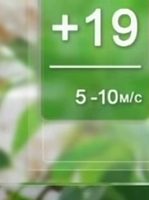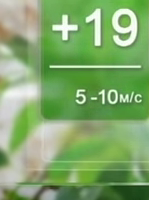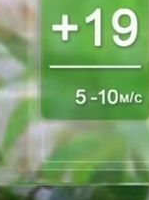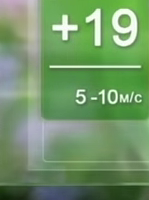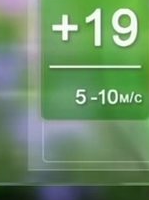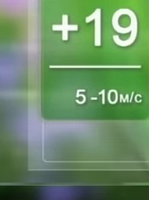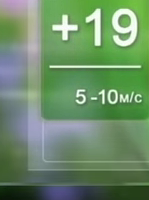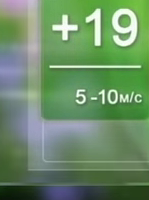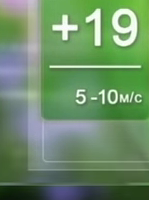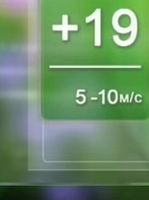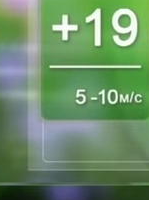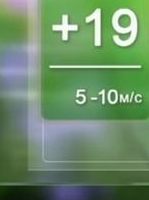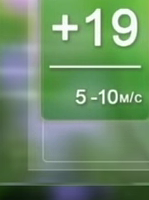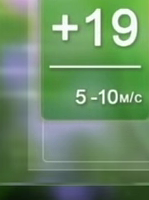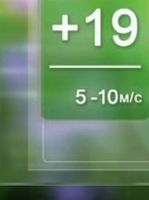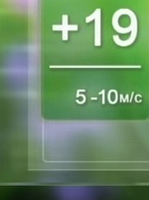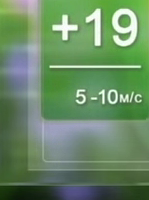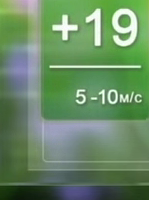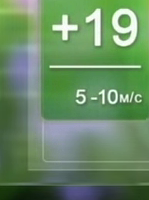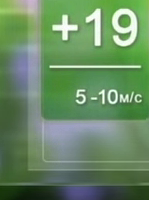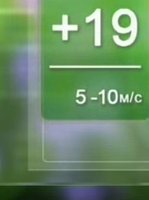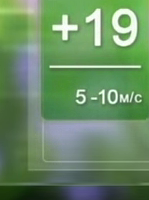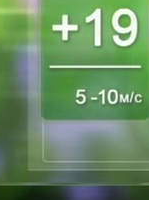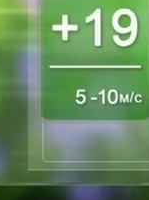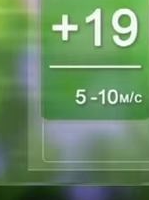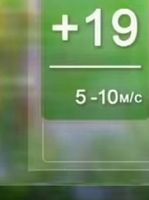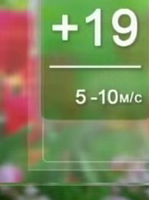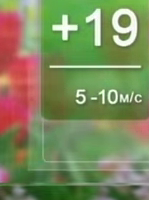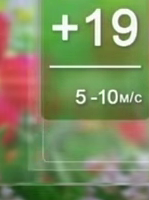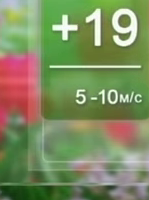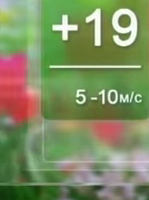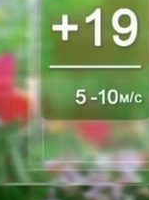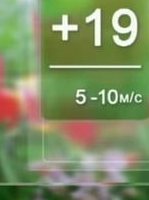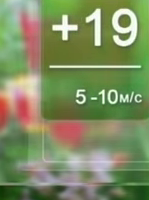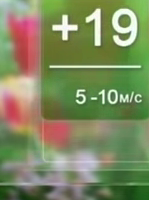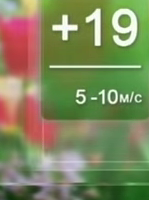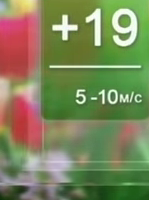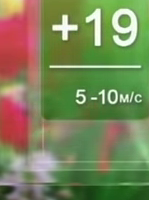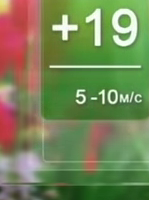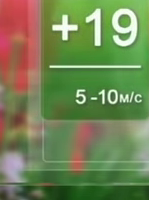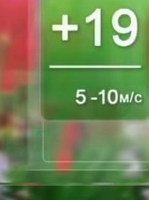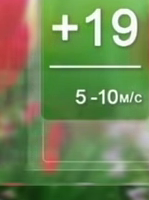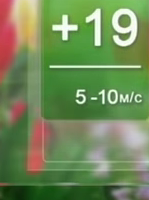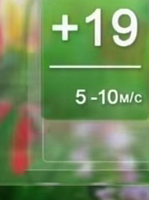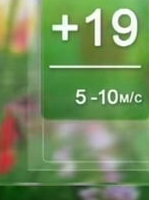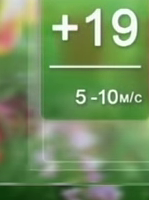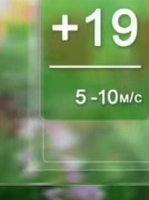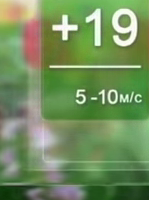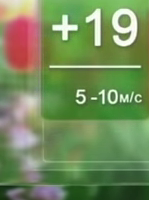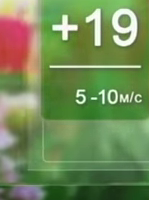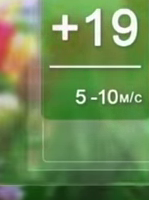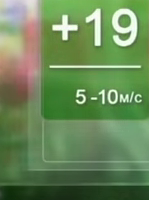опадів. Вітер східного напрямку – 5-10 метрів за секунду. Температура повітря в області. Вночі – плюс 11, плюс 16, вдень – 19